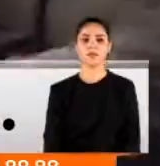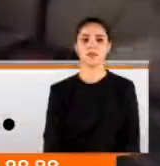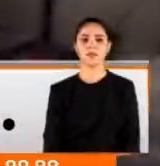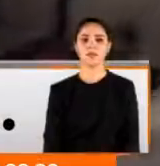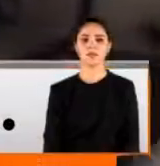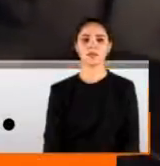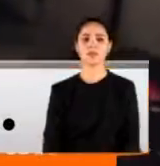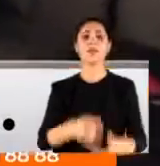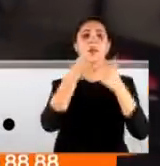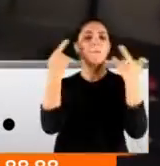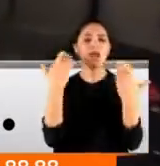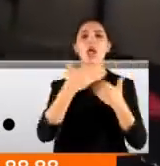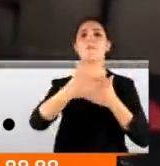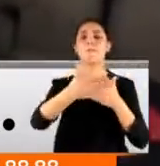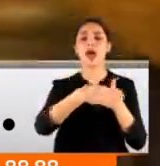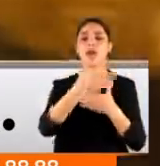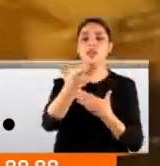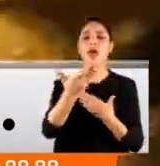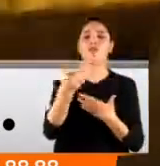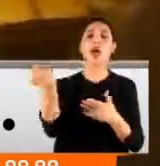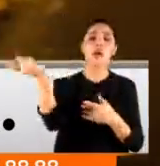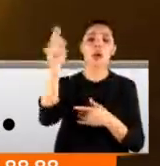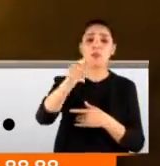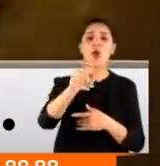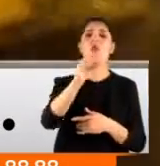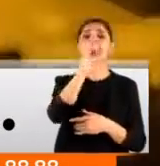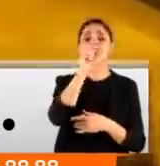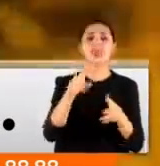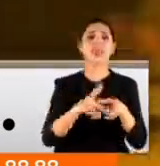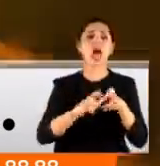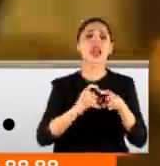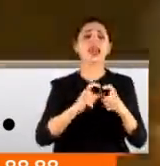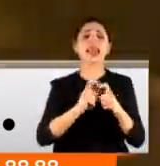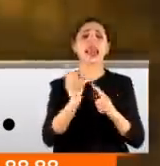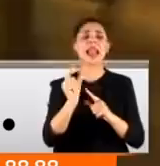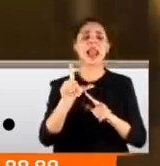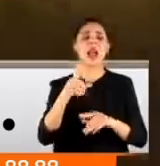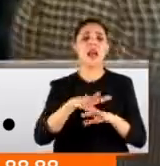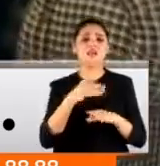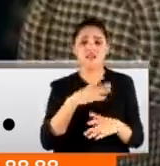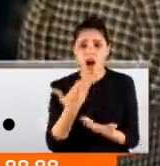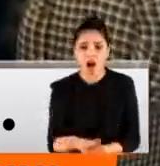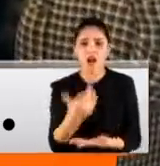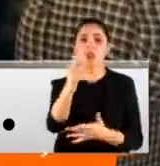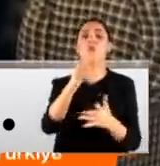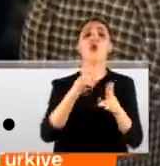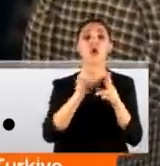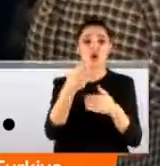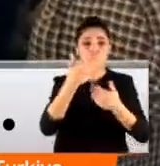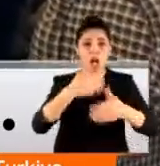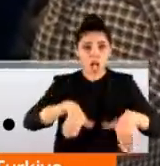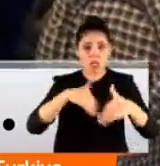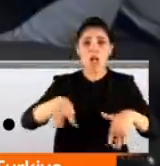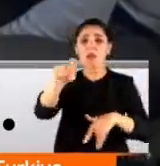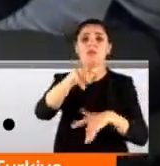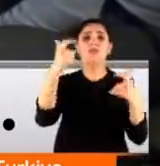Ne maske ne mesafe, üstüne bir de nargile ve okey. Pandemi için getirilen ne kadar kural varsa o